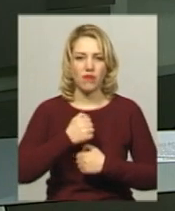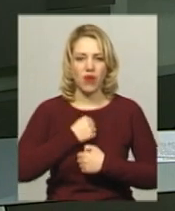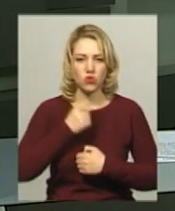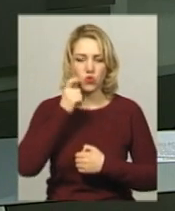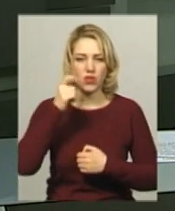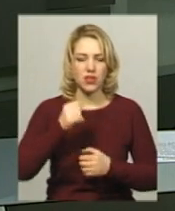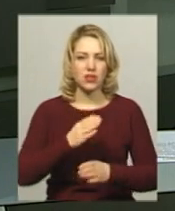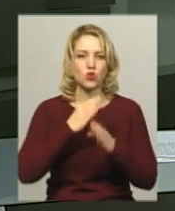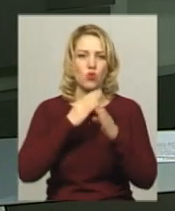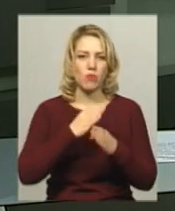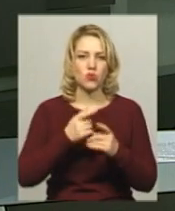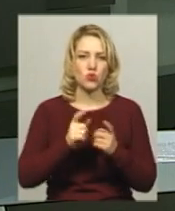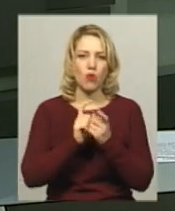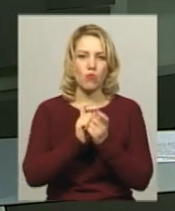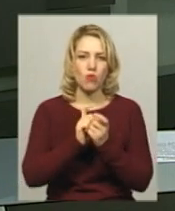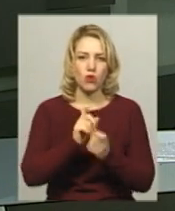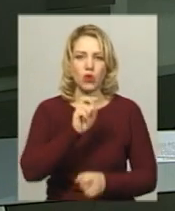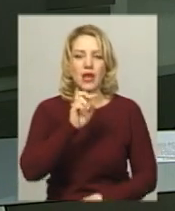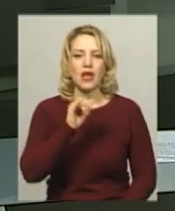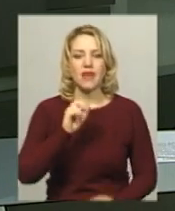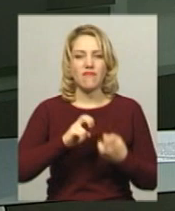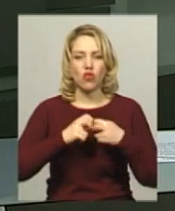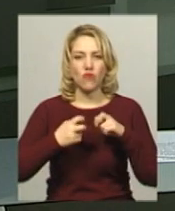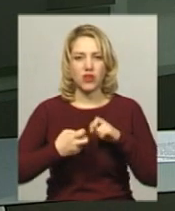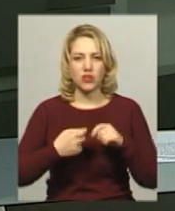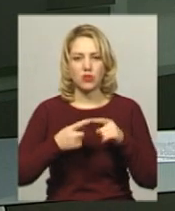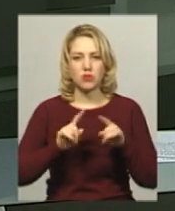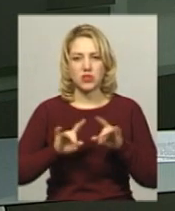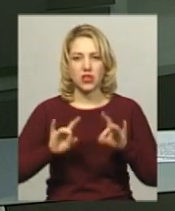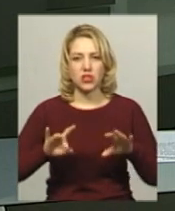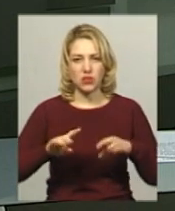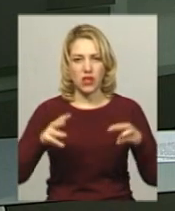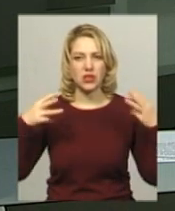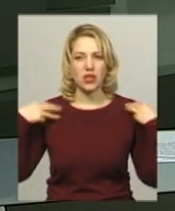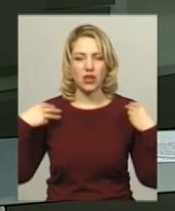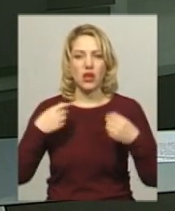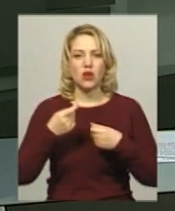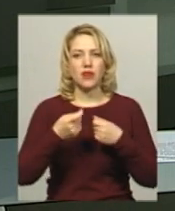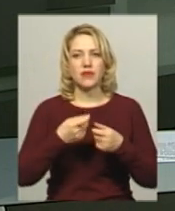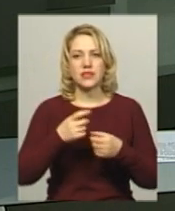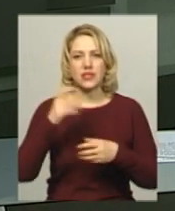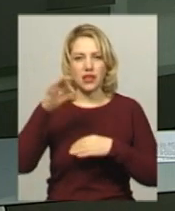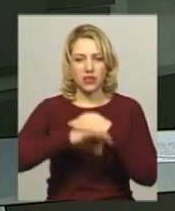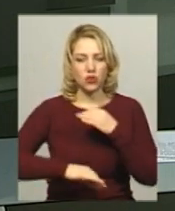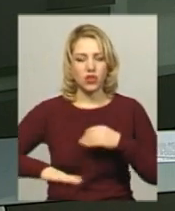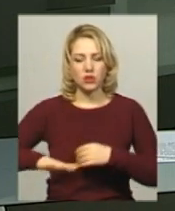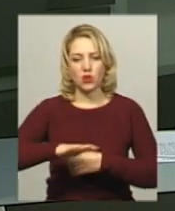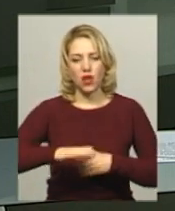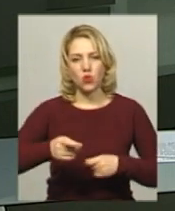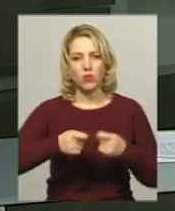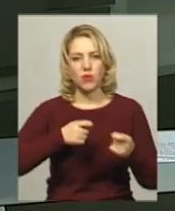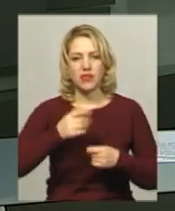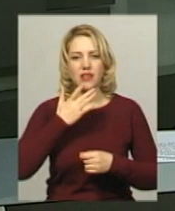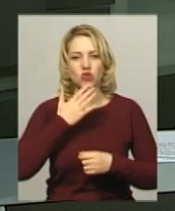рукопашного бою в Івано-Франківську. Про це розповідає начальник фізпідготовки та спорту Західного територіального управління Нацгвардії